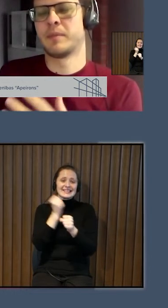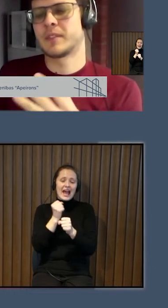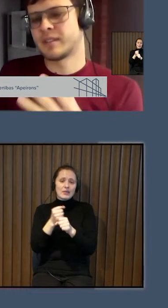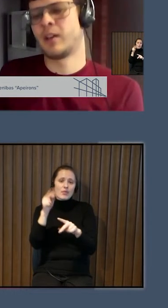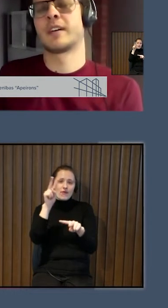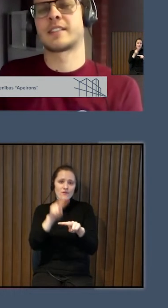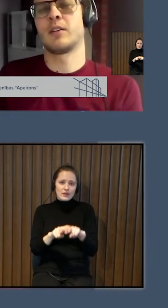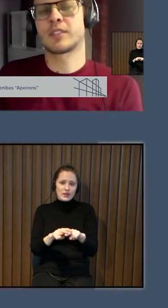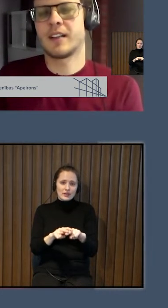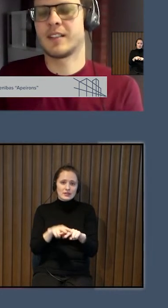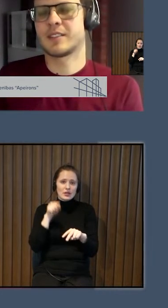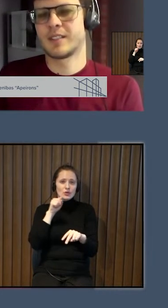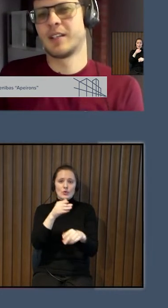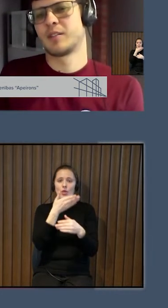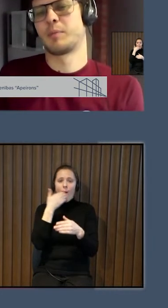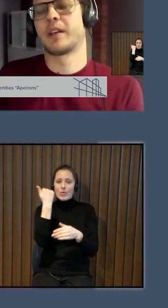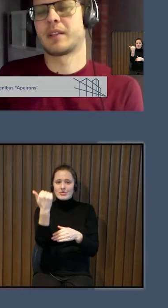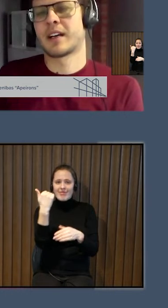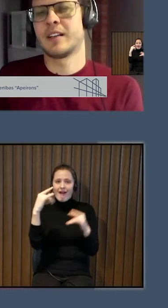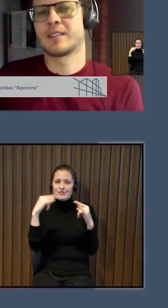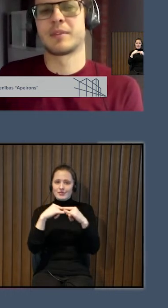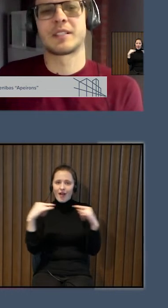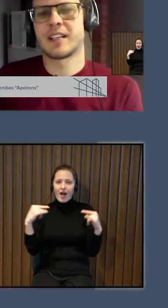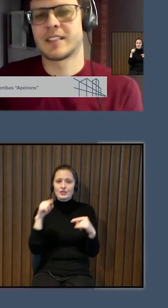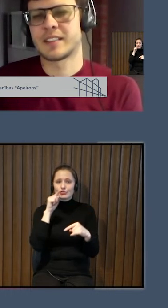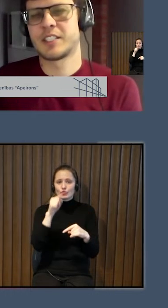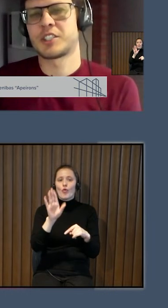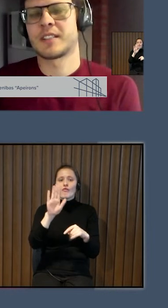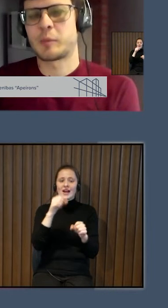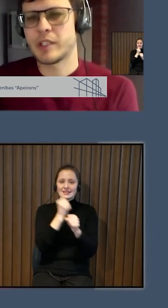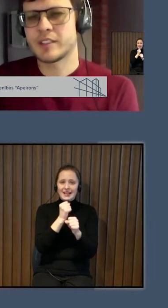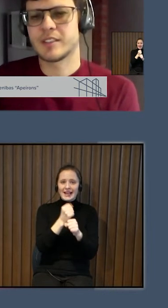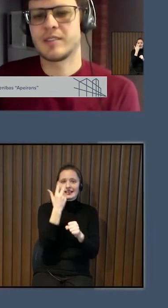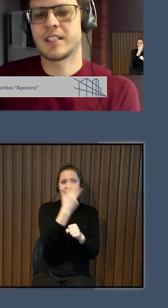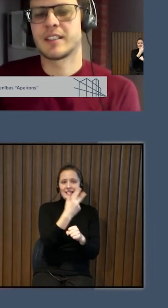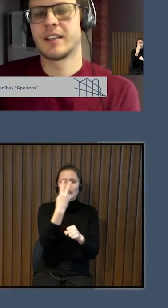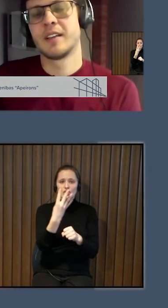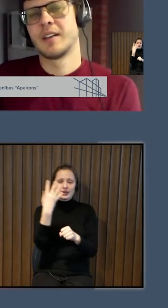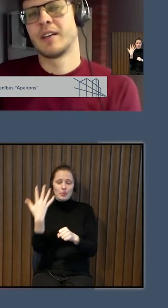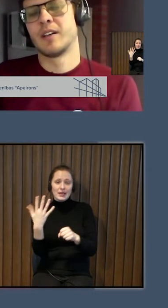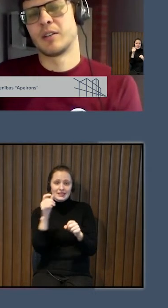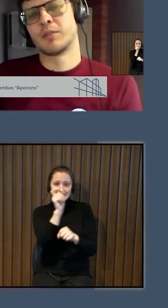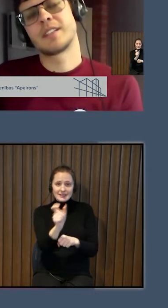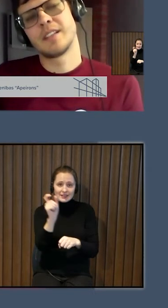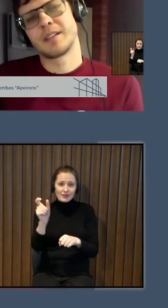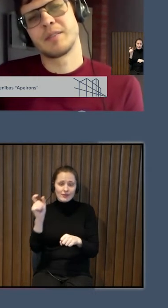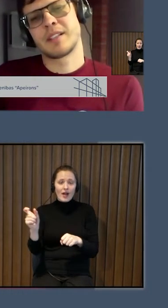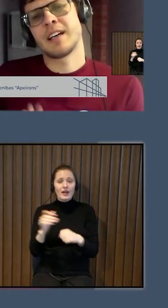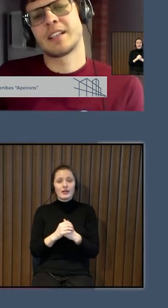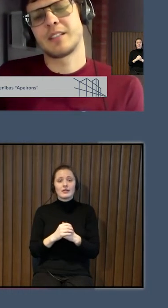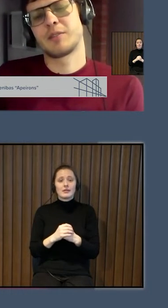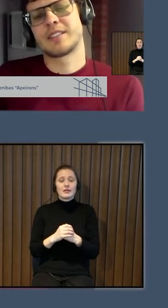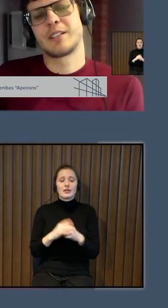nav vairs tavs galds, tu pie tā galda var strādāt 3, 4, 5 cilvēki. Un tad